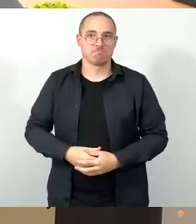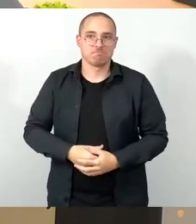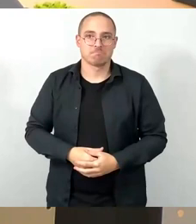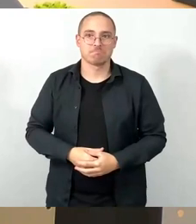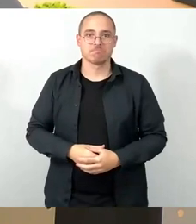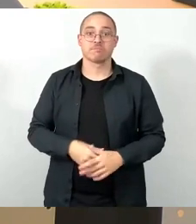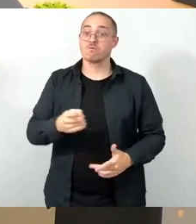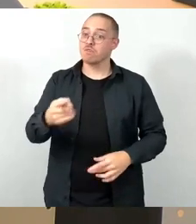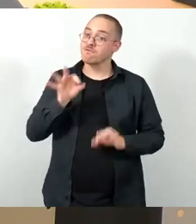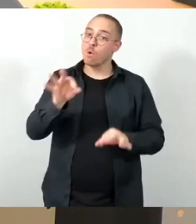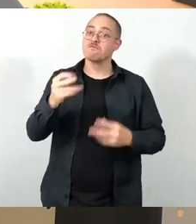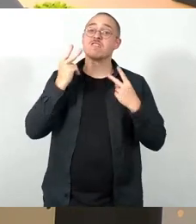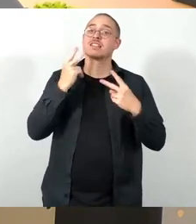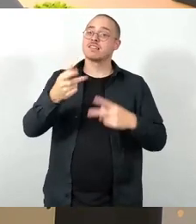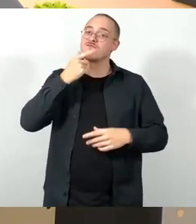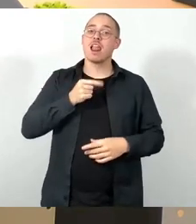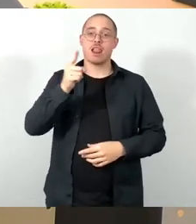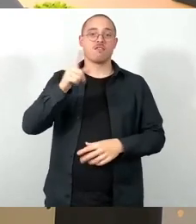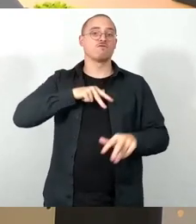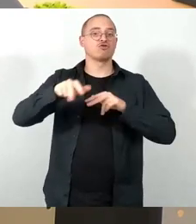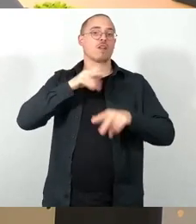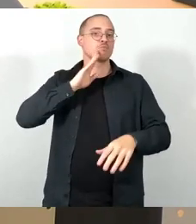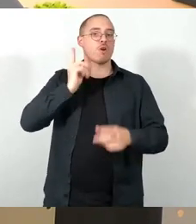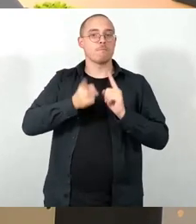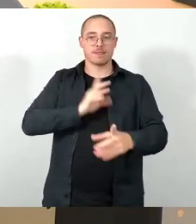der Wirtschaftsbürgermeister mit reinkommt. Okay, haben wir gemacht.